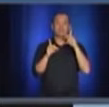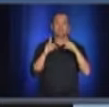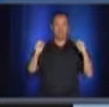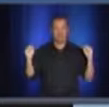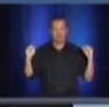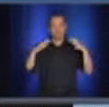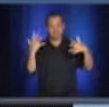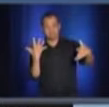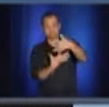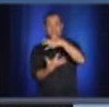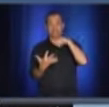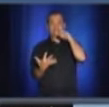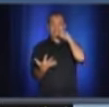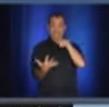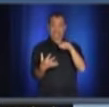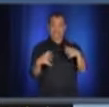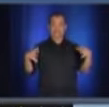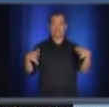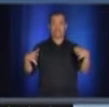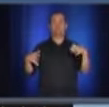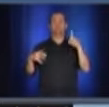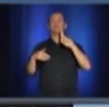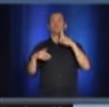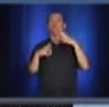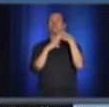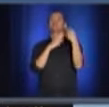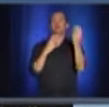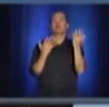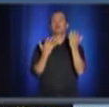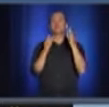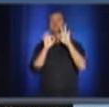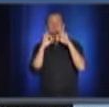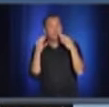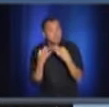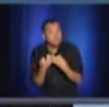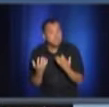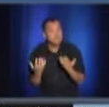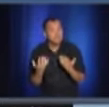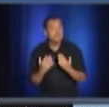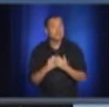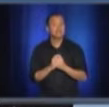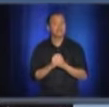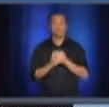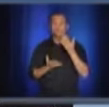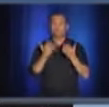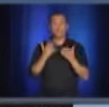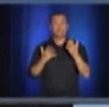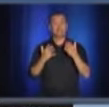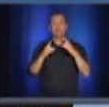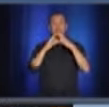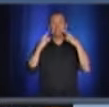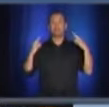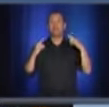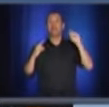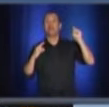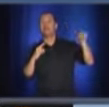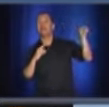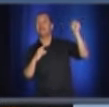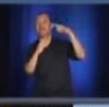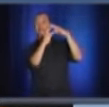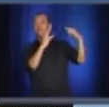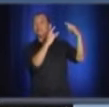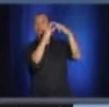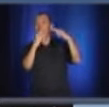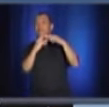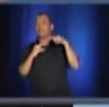contexte extérieur, qui sont dans leur famille. Regardez un exemple. Probablement qu'autour de certains campings, il y dû avoir... Puis là, j'invite les